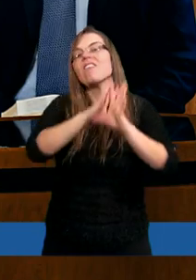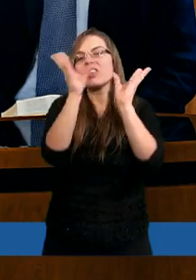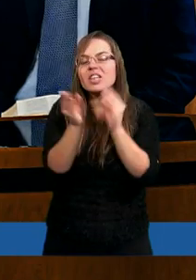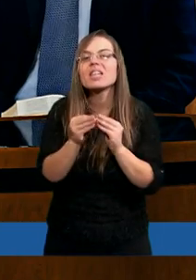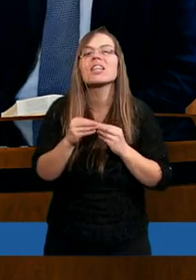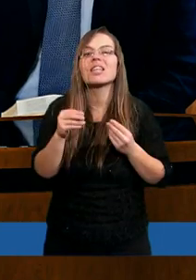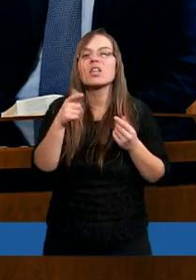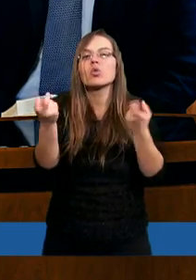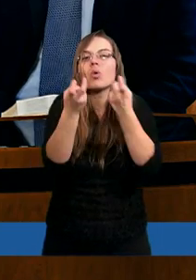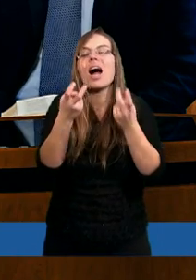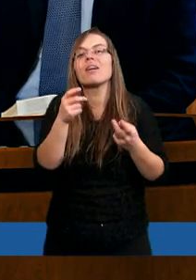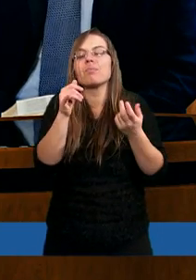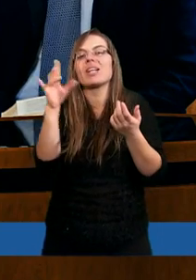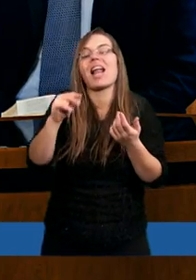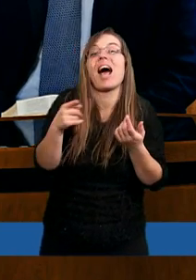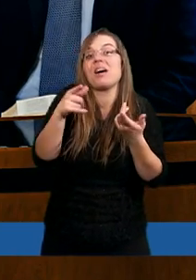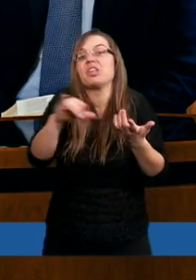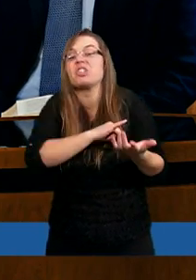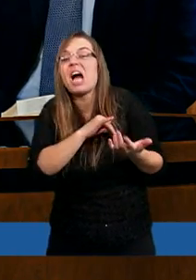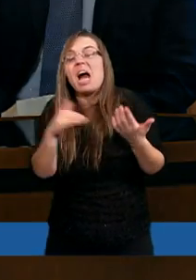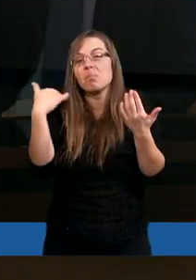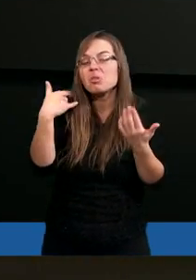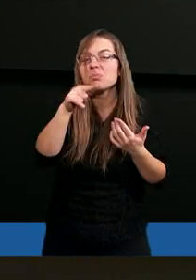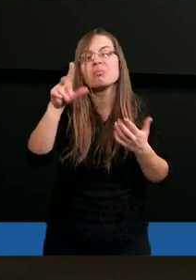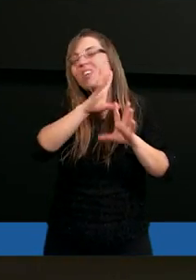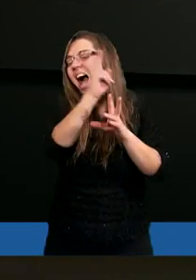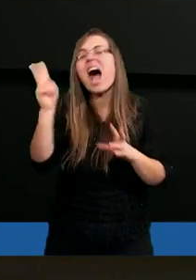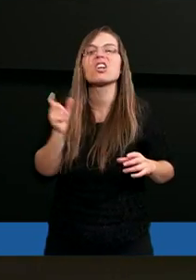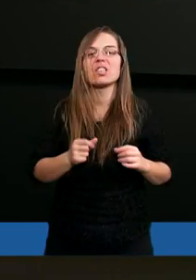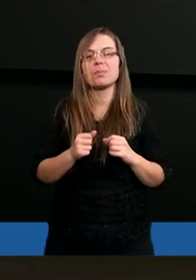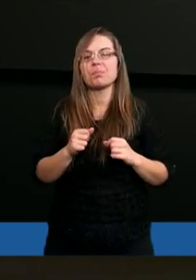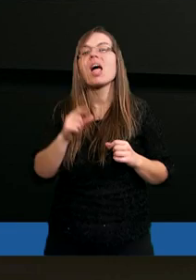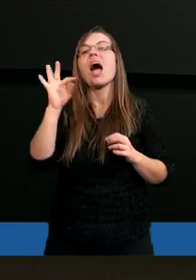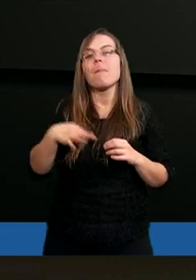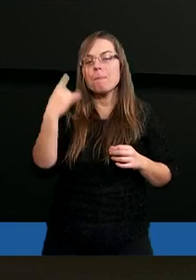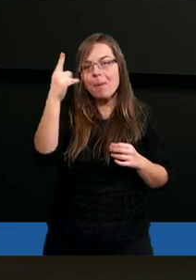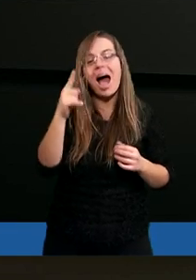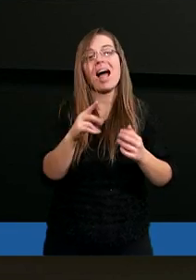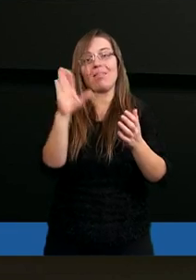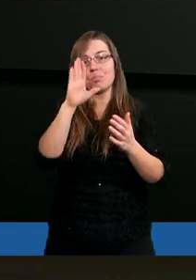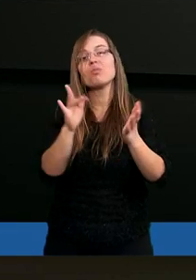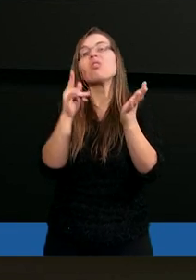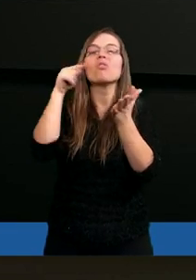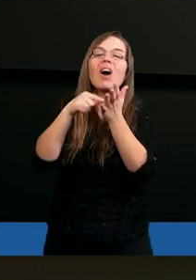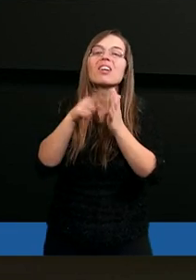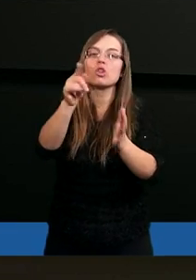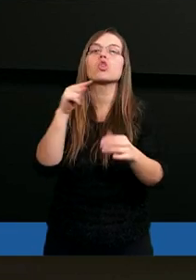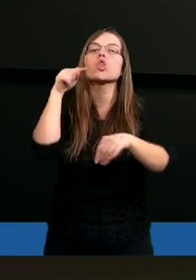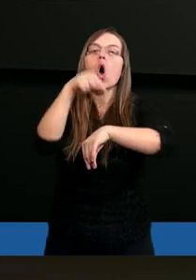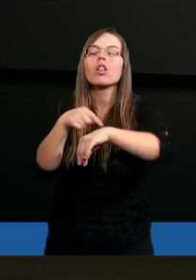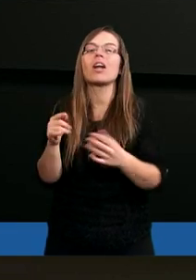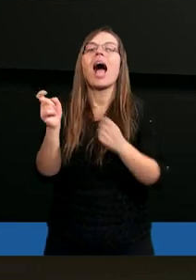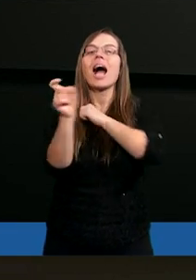zagubiliśmy się, poszliśmy tą drogą grzechu, a Pan Jego dotknął tą